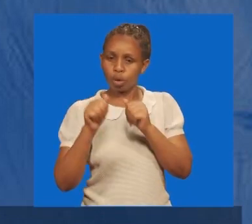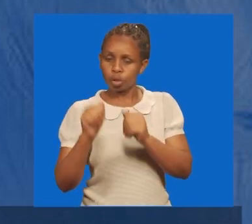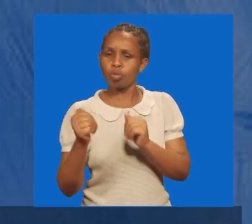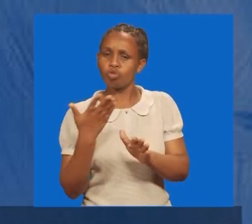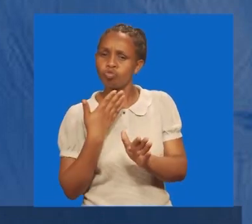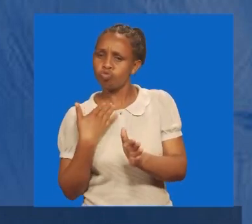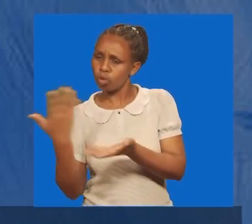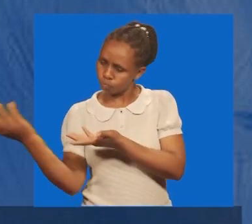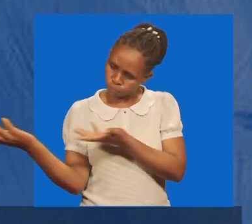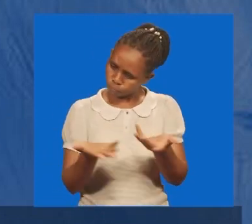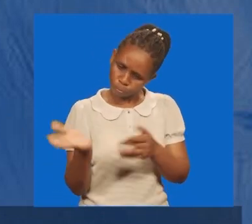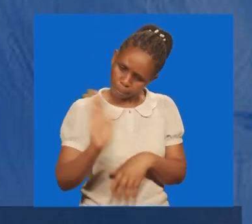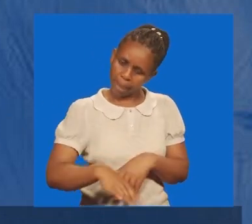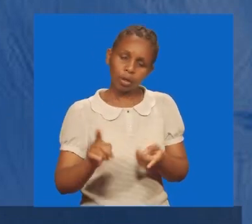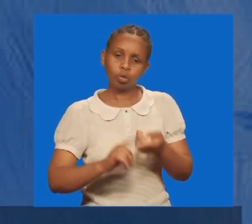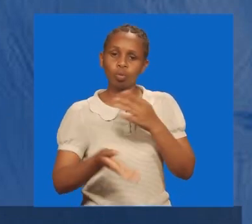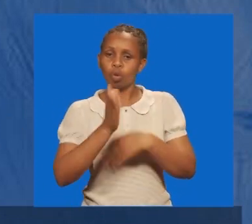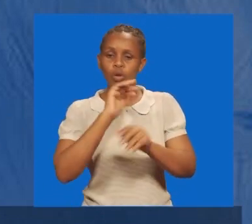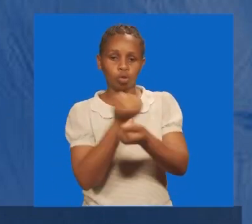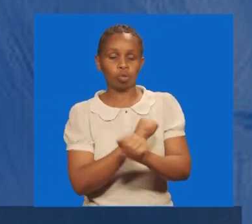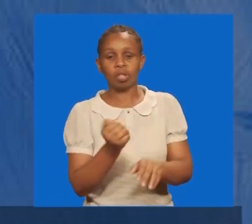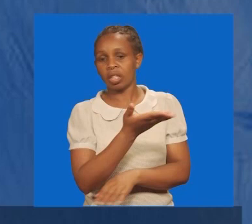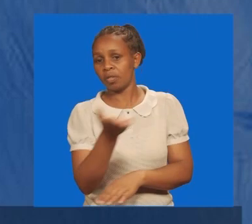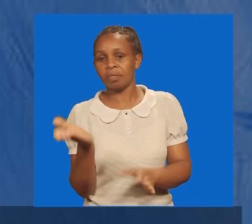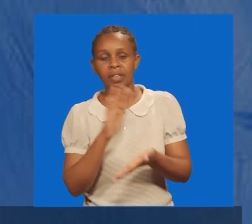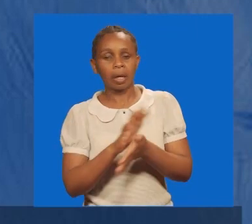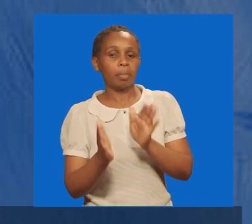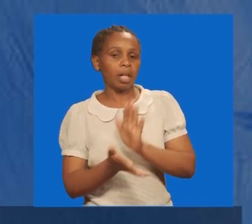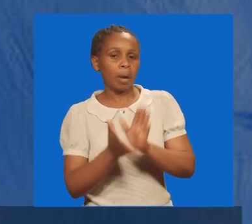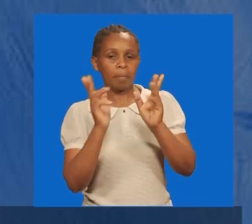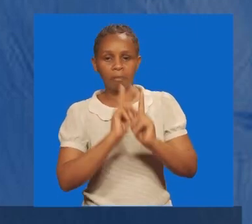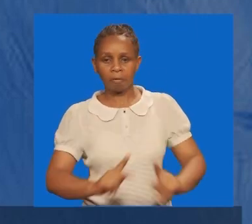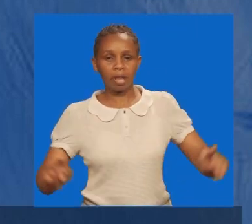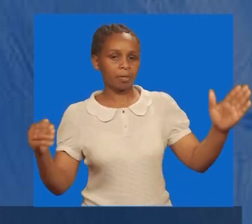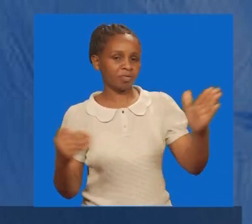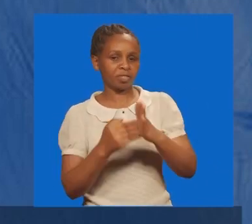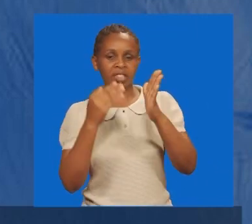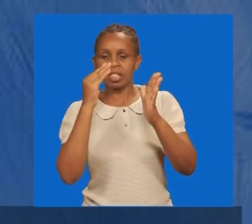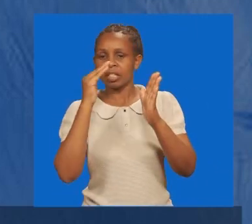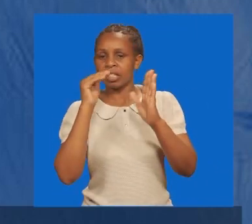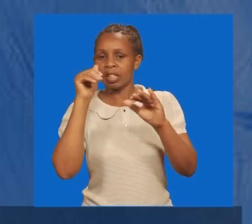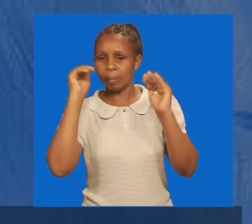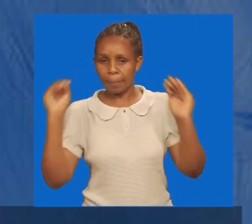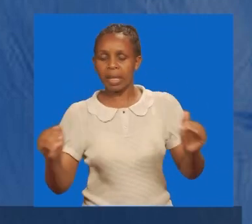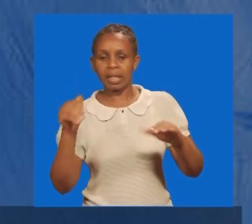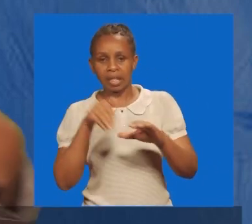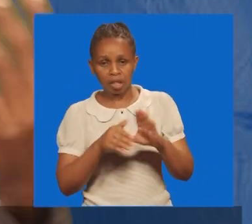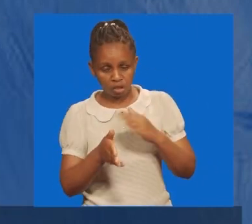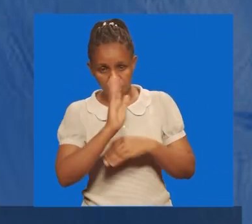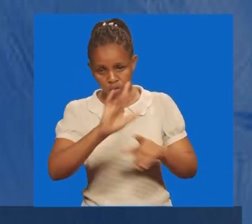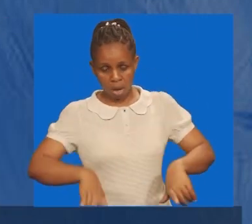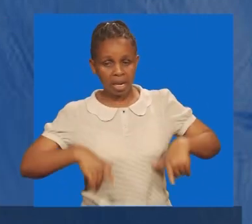kumurudia, na akuokoe, basi, itakuwa, nikizuizi, kikubwa sana, katika maisha yako, kama